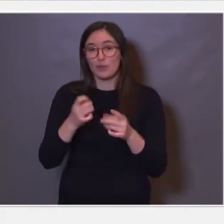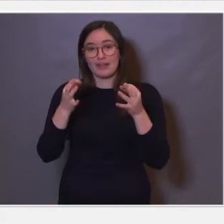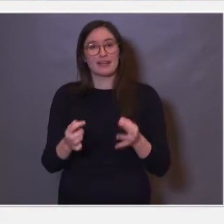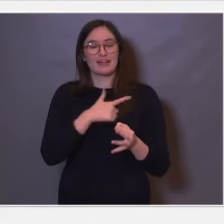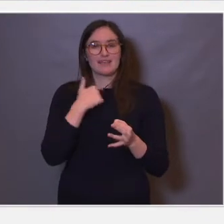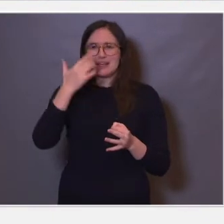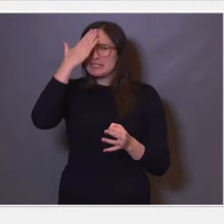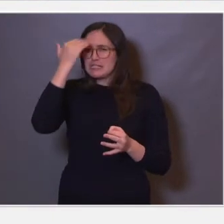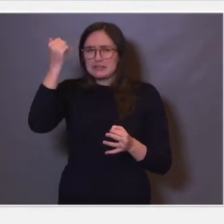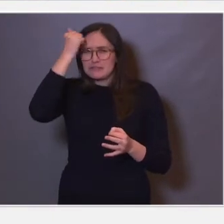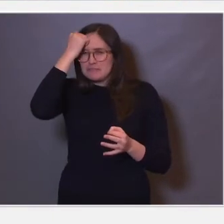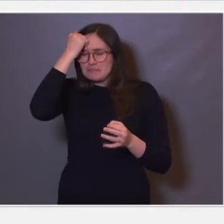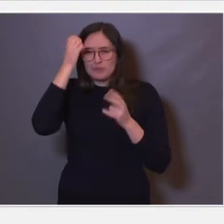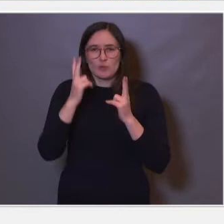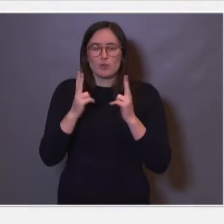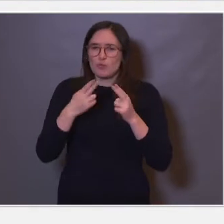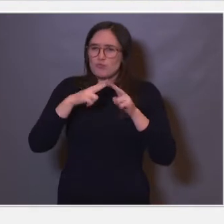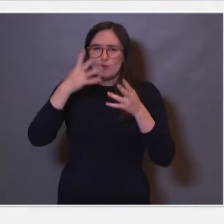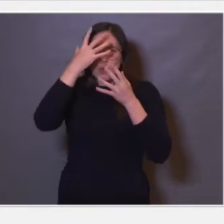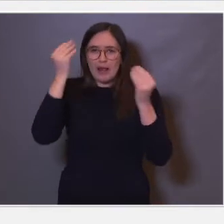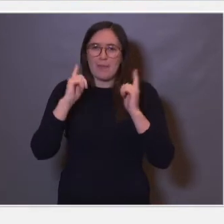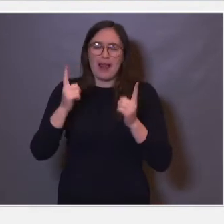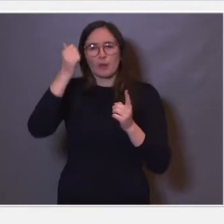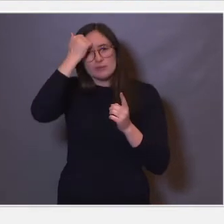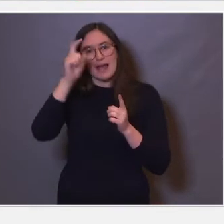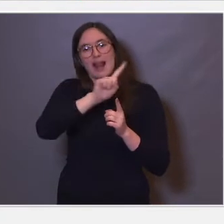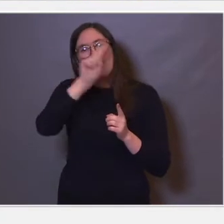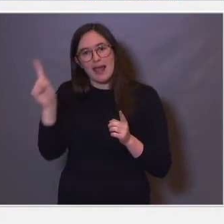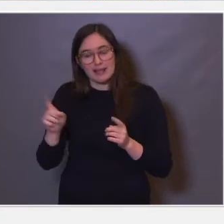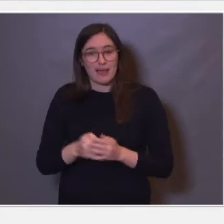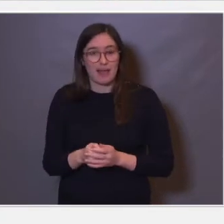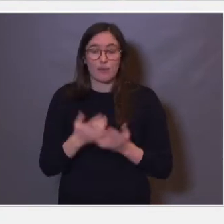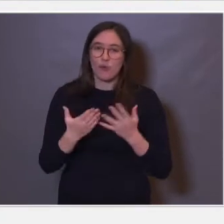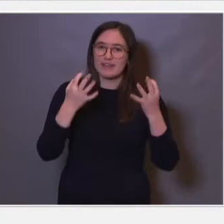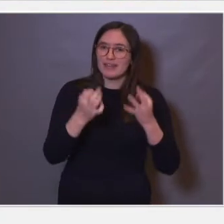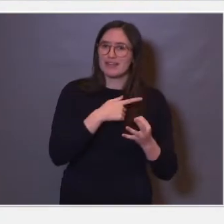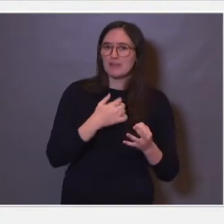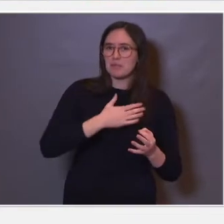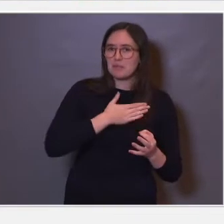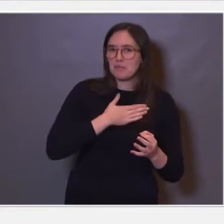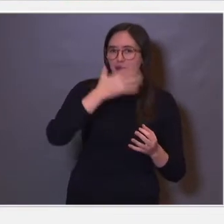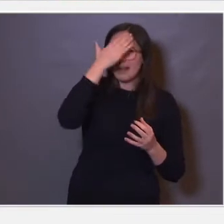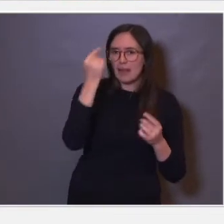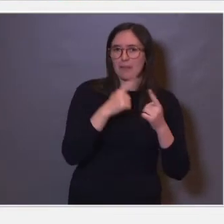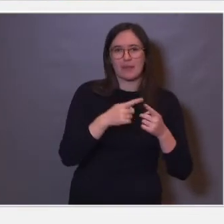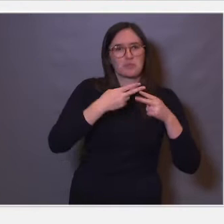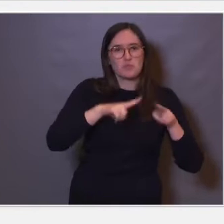å glemme, eller i hvert fall ting vi husker over veldig lang tid. Ofte er det ting vi ønsker å glemme, mens vi ikke klarer å glemme det.